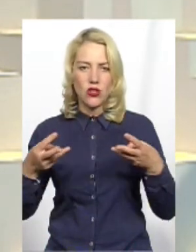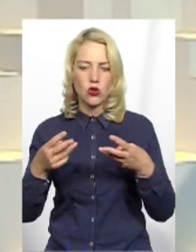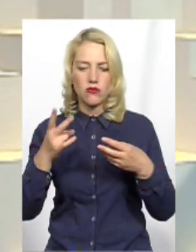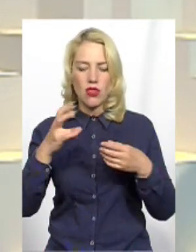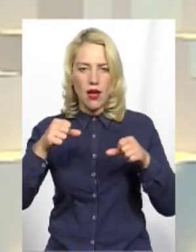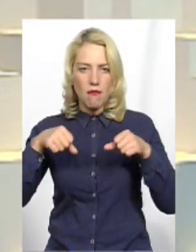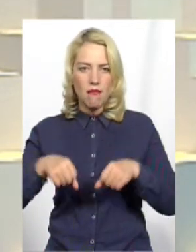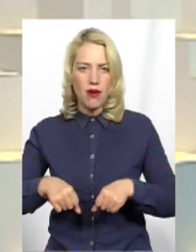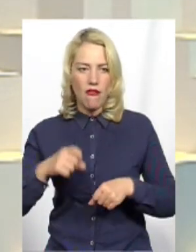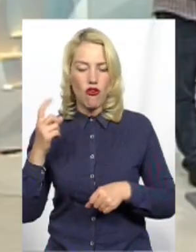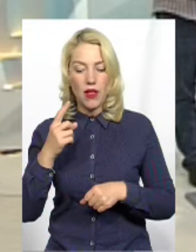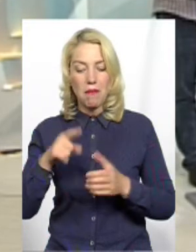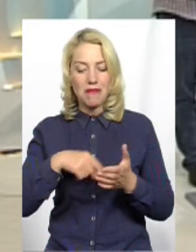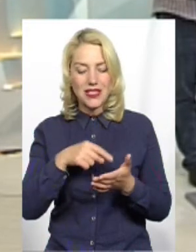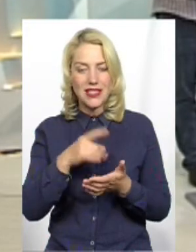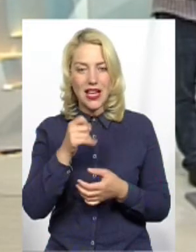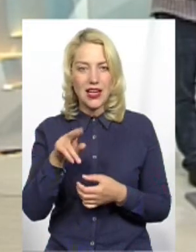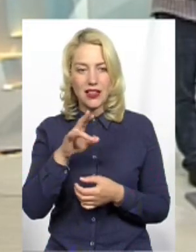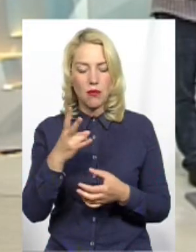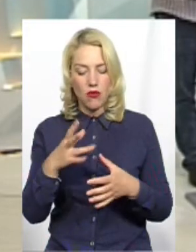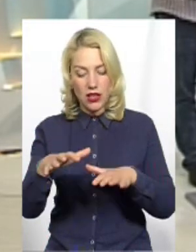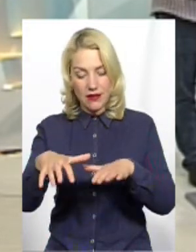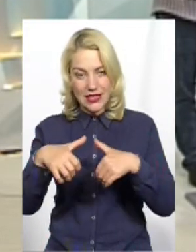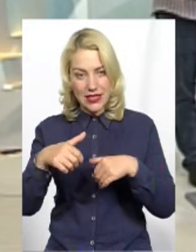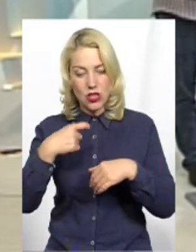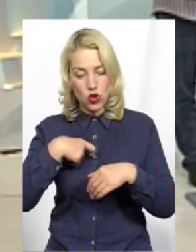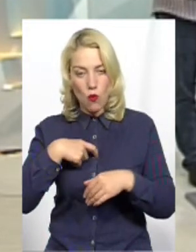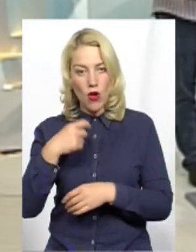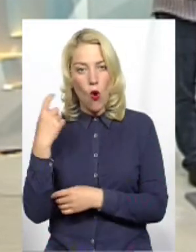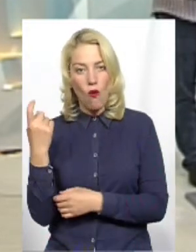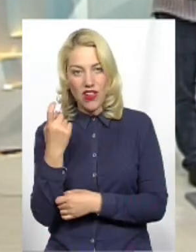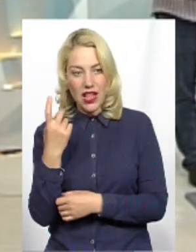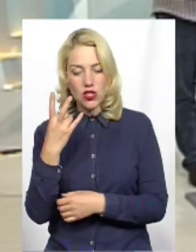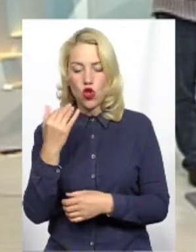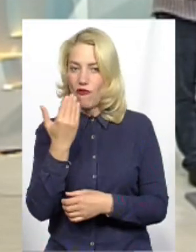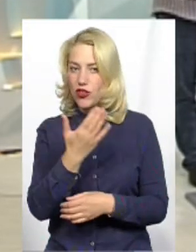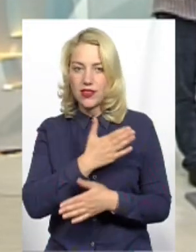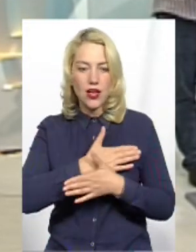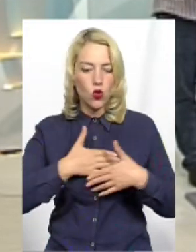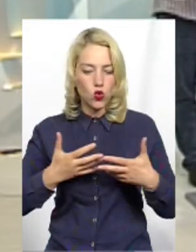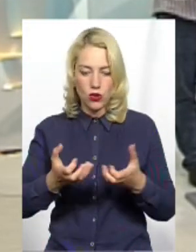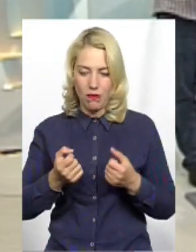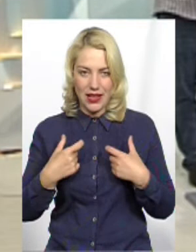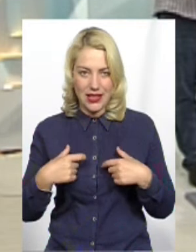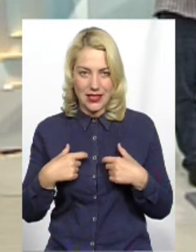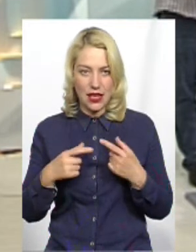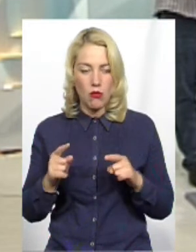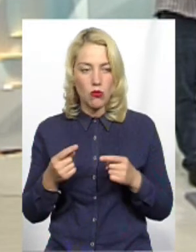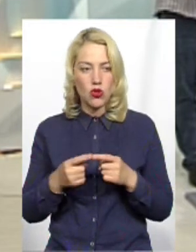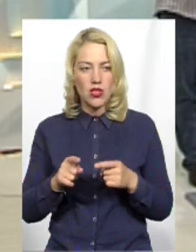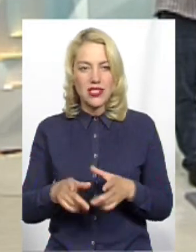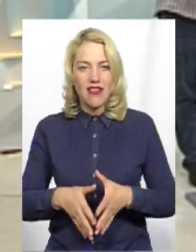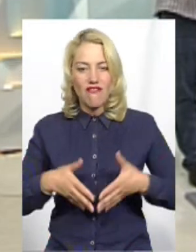власності Міська рада повинна взяти собі його у власність Але вони не хочуть взяти, обґрунтовуючи те, що то